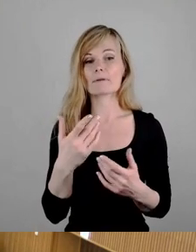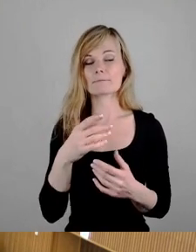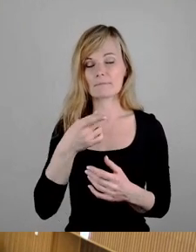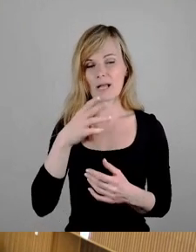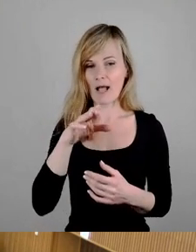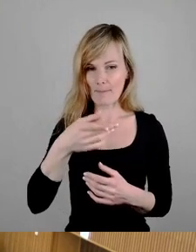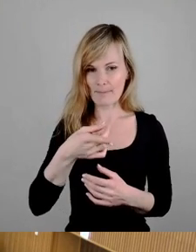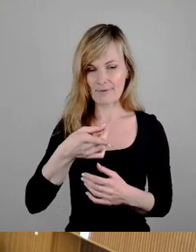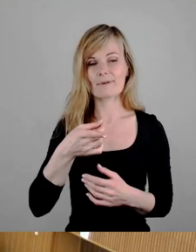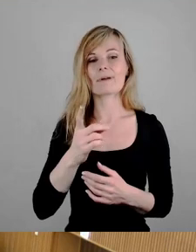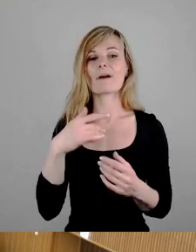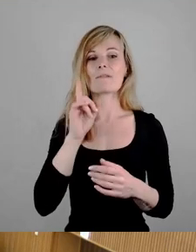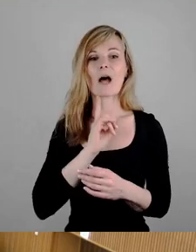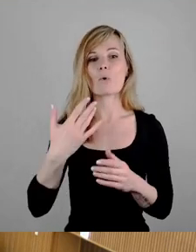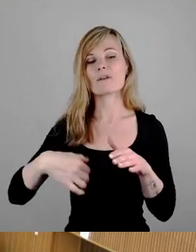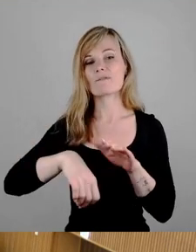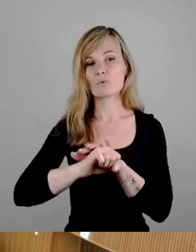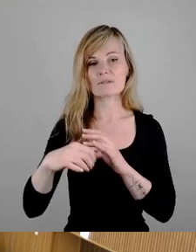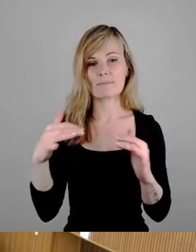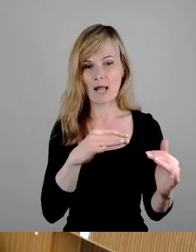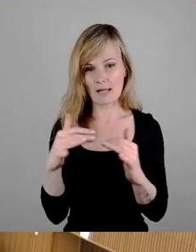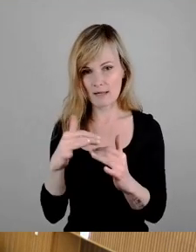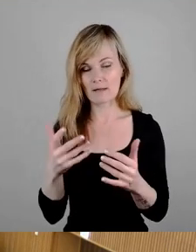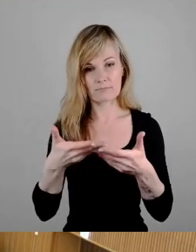Einreicher ist Fraktion Freie Wähler. Herr Genschmer, bitte schön.